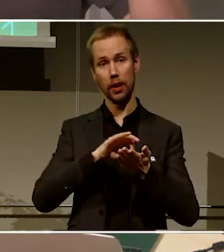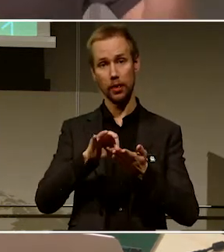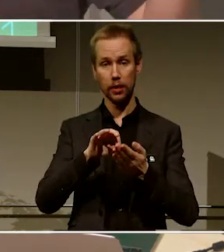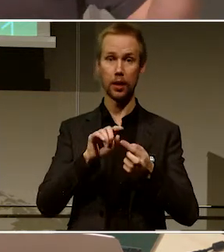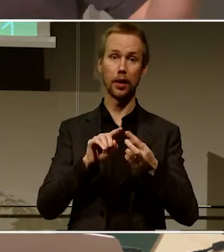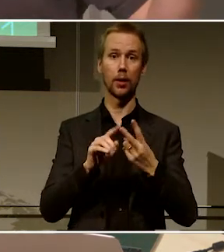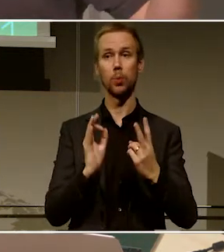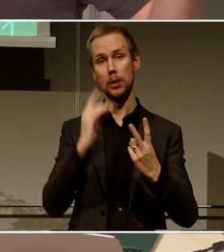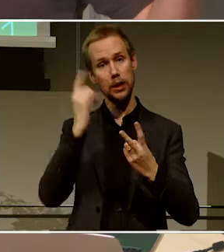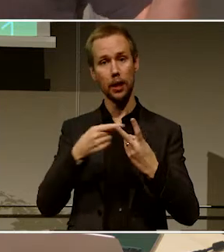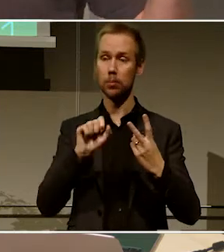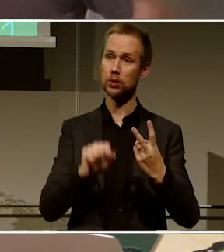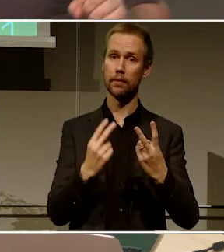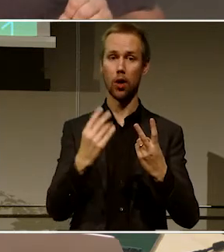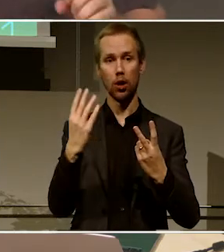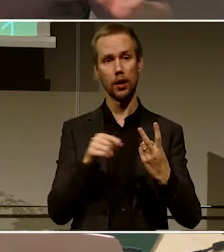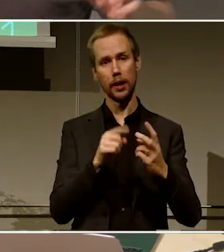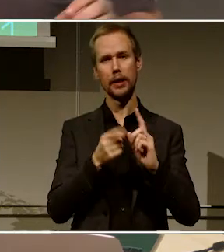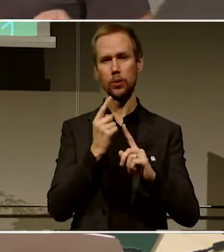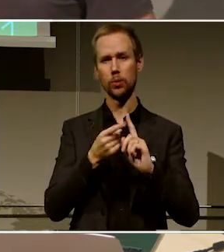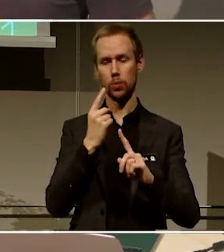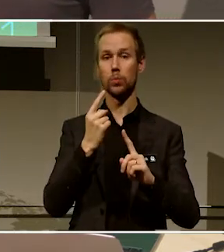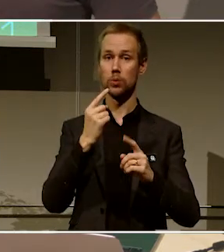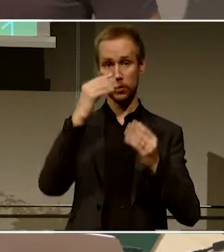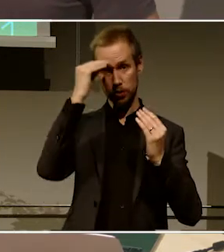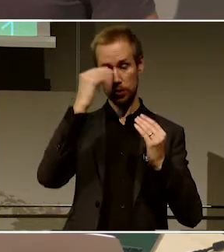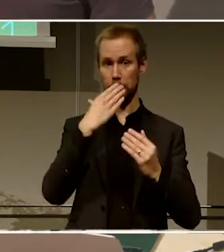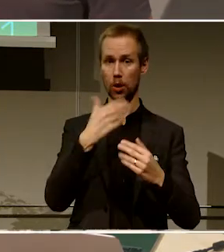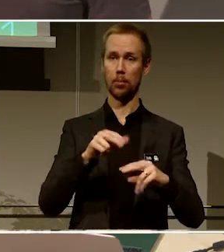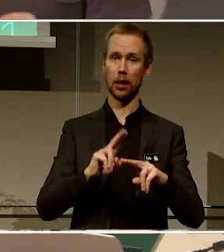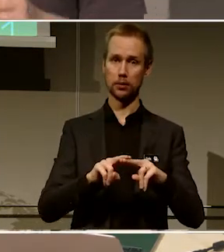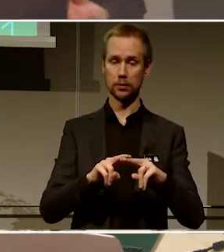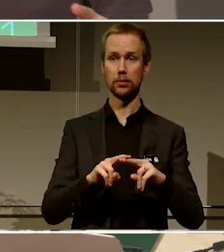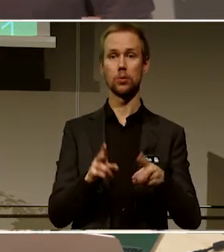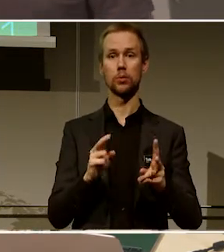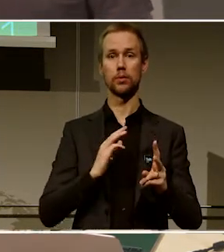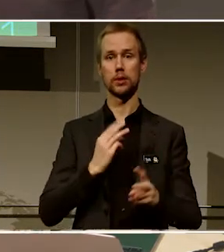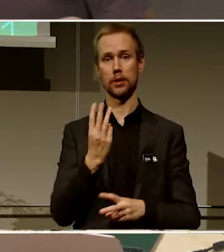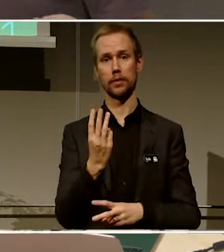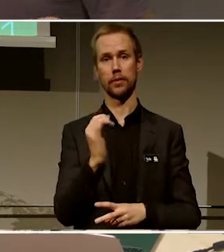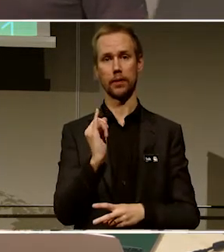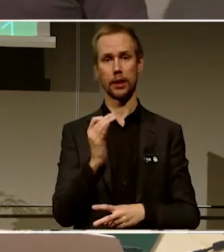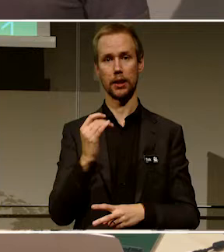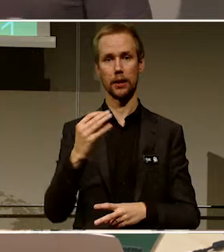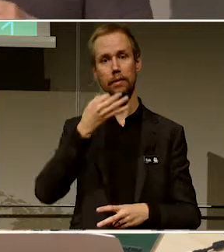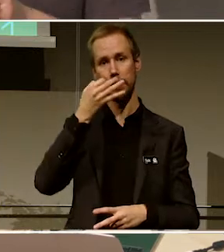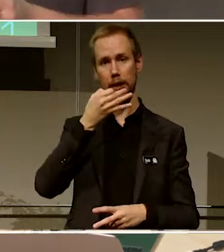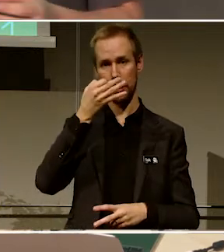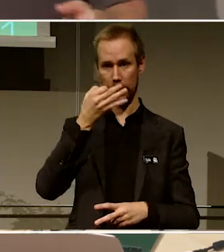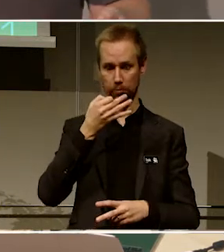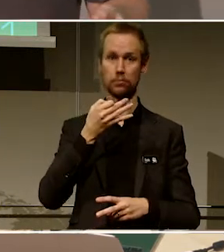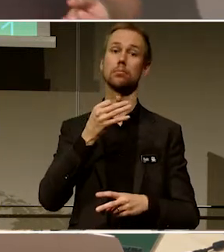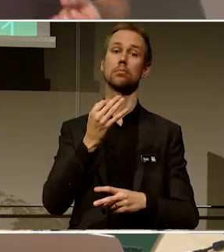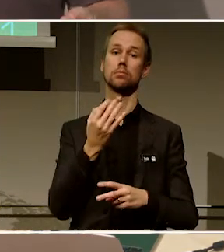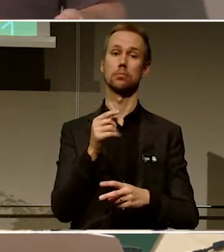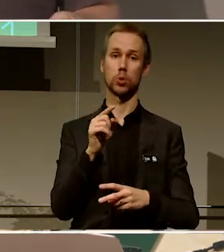introduktionskursen som finns där är ett jättebra ställe Man kan också gå in på wikifika.se som leder till